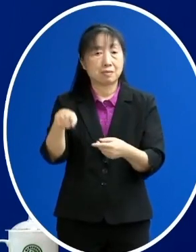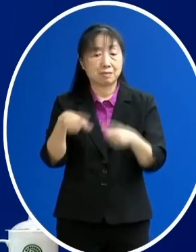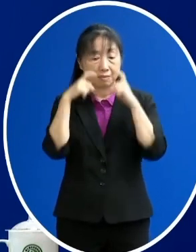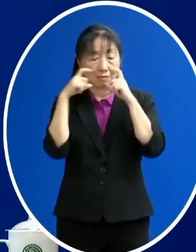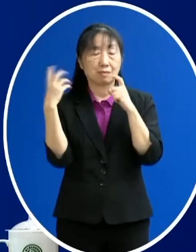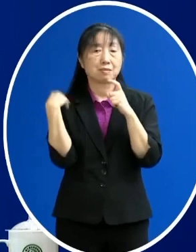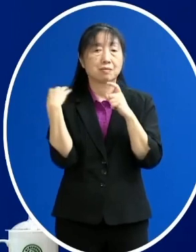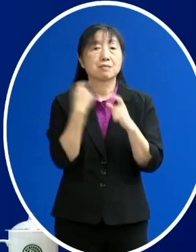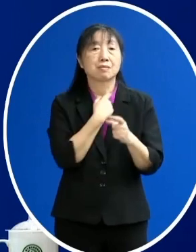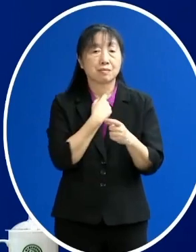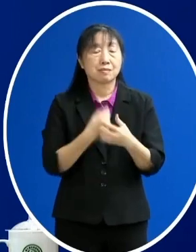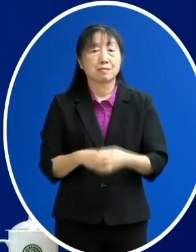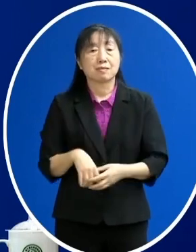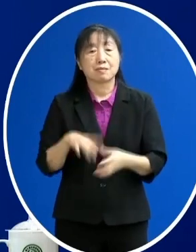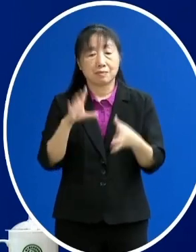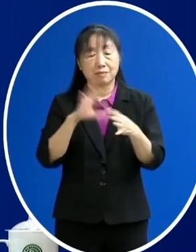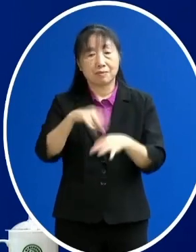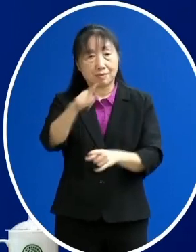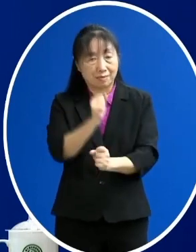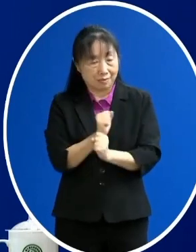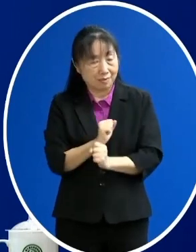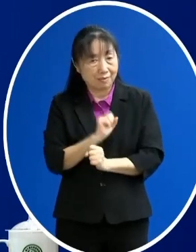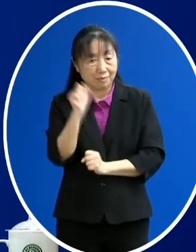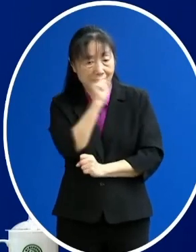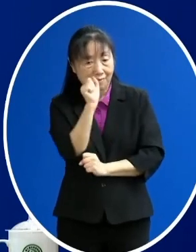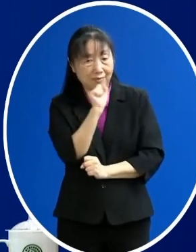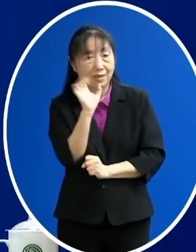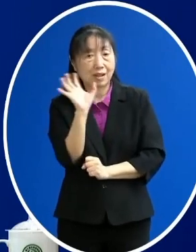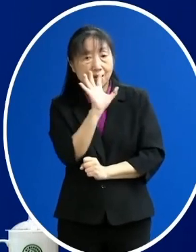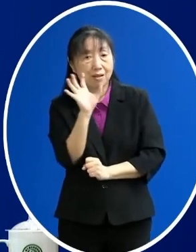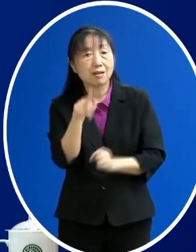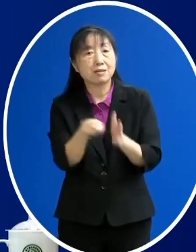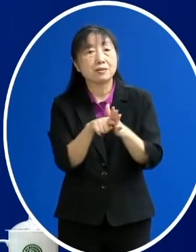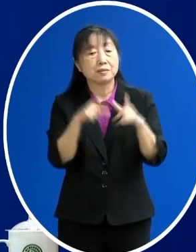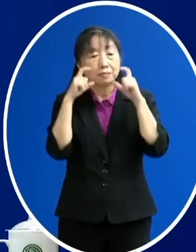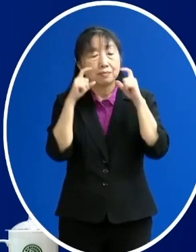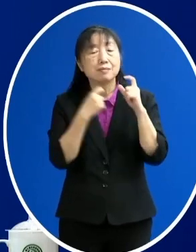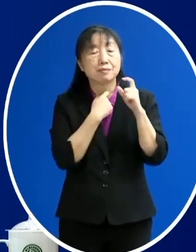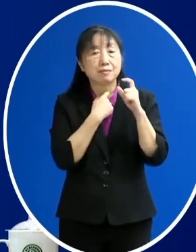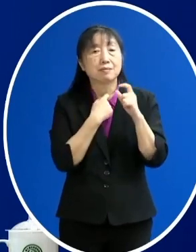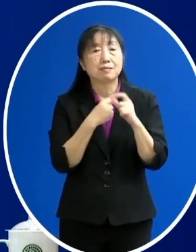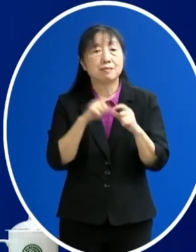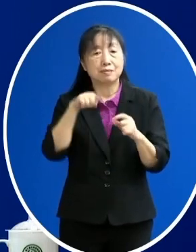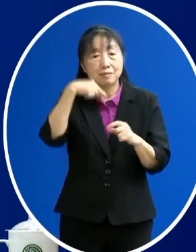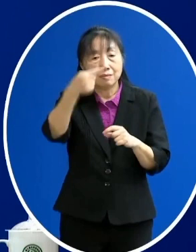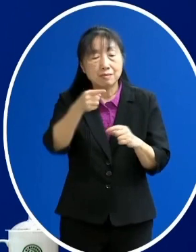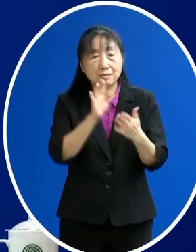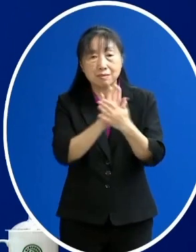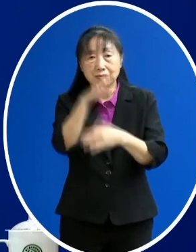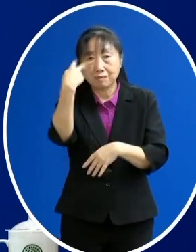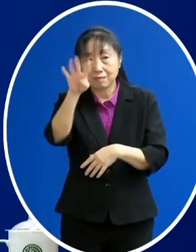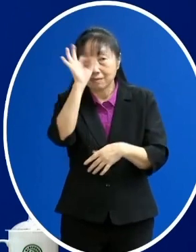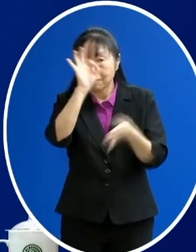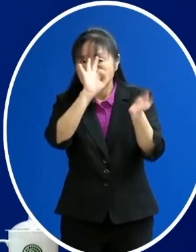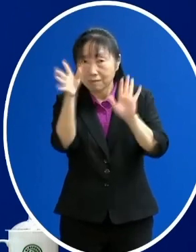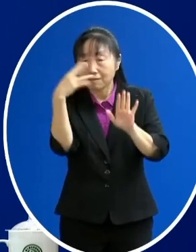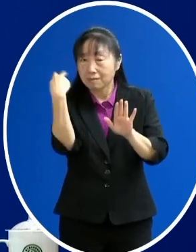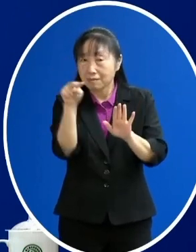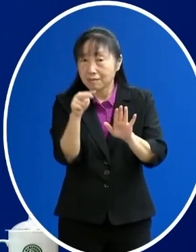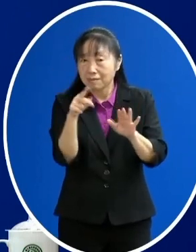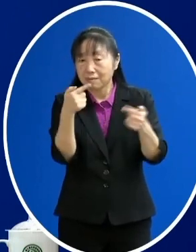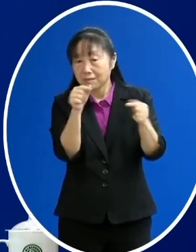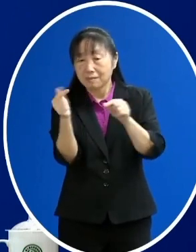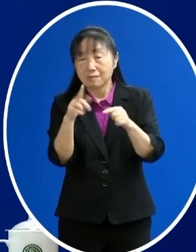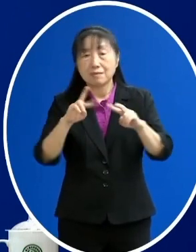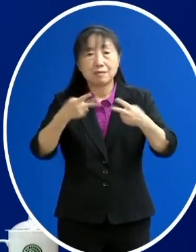所以在這段期間唱歌還是要繼續維持戴口罩我們在日後去疫情的發展看是不是可以再放寬